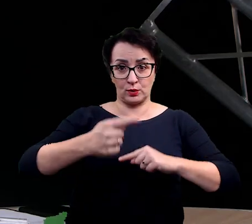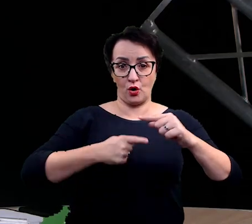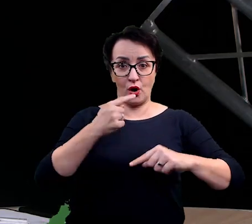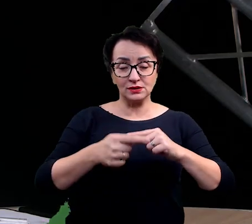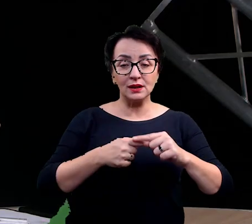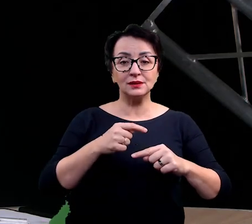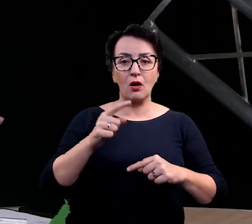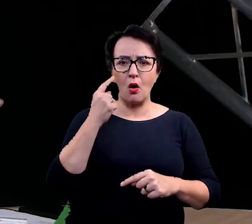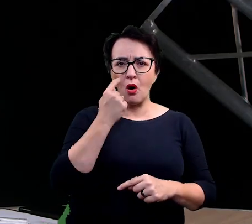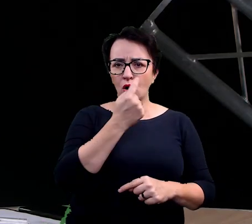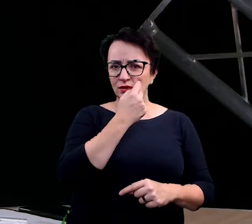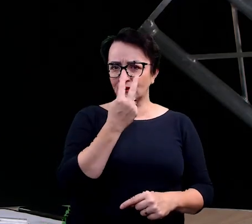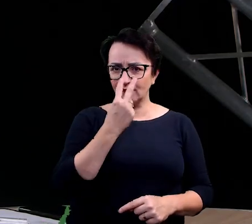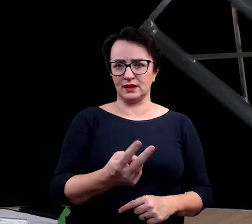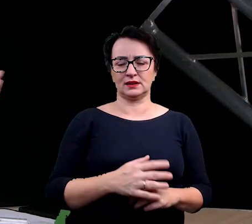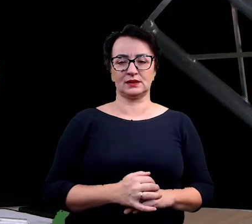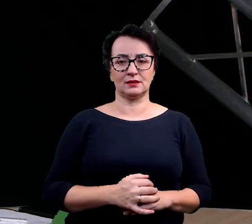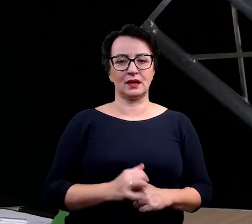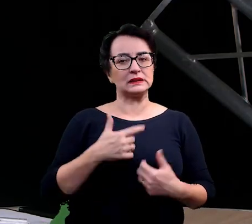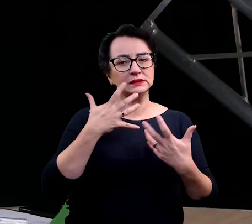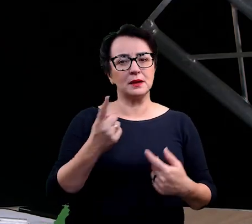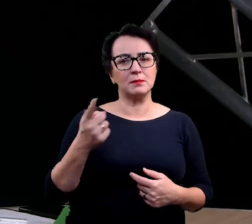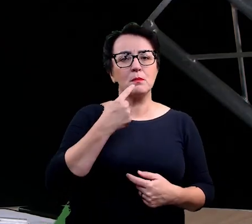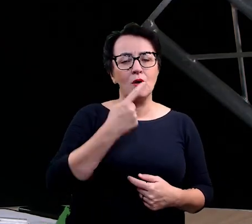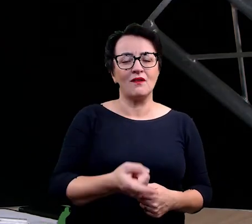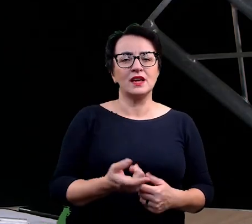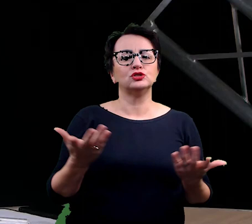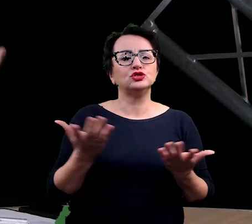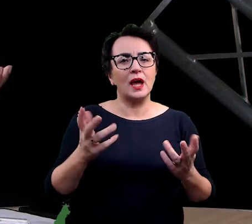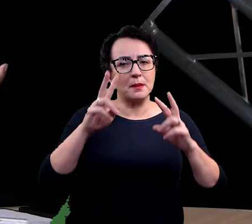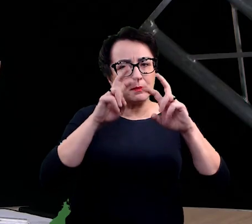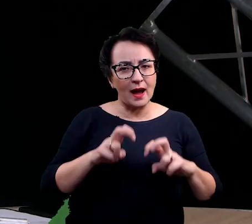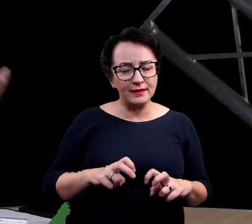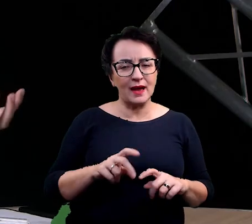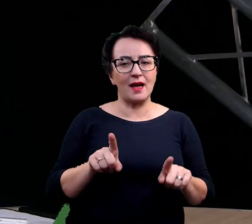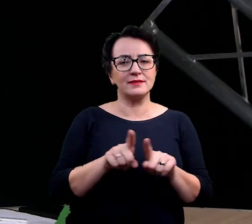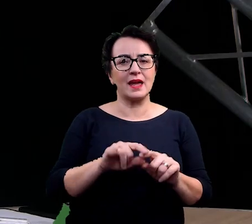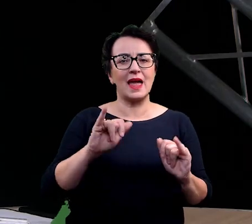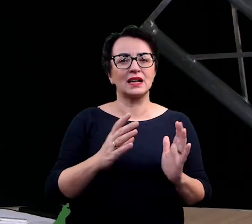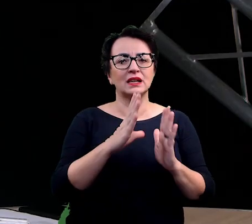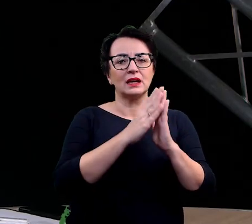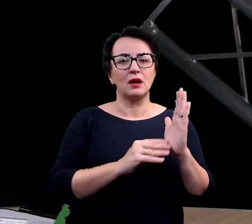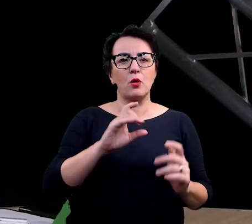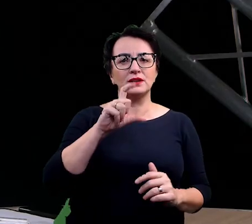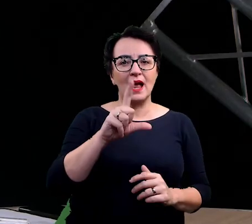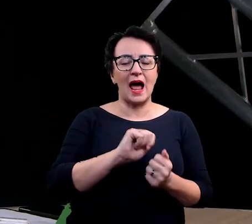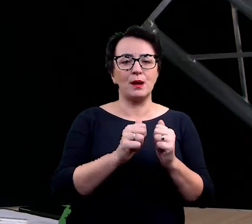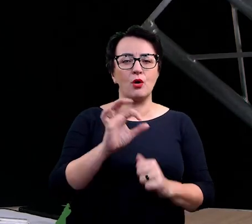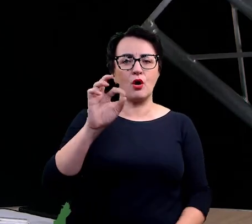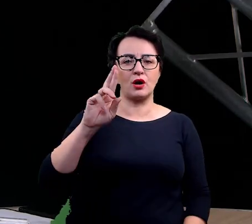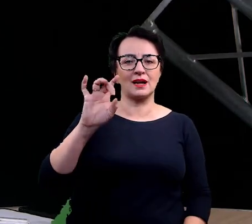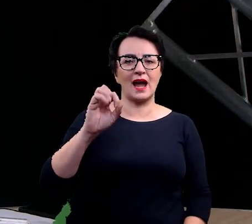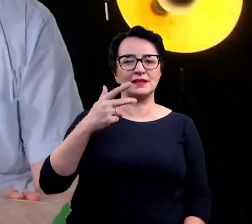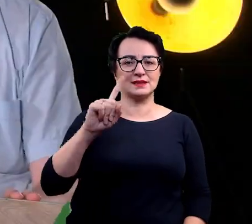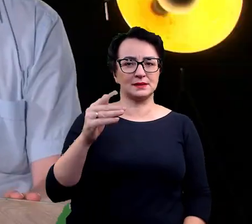zachodzi na jego oczach. I chciałabym, żebyś powiedział, gdzie badasz ten proces i na jakim modelu, na jakim organizmie? No, to